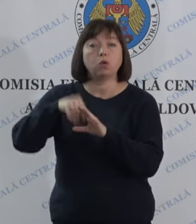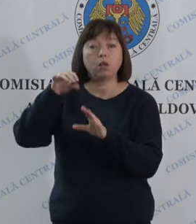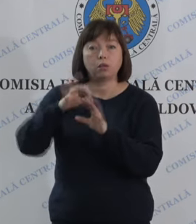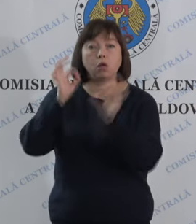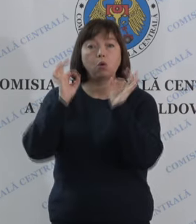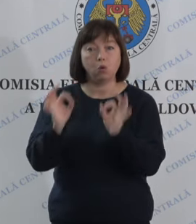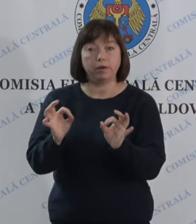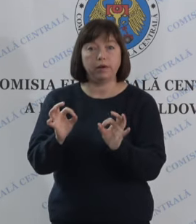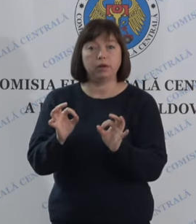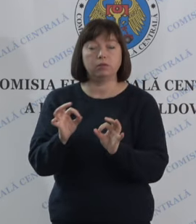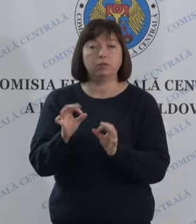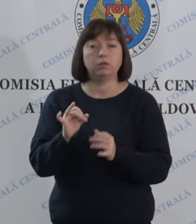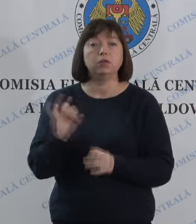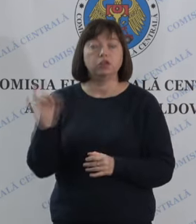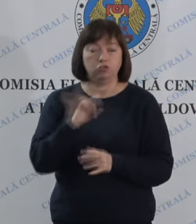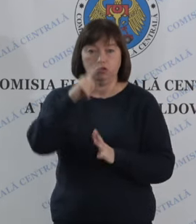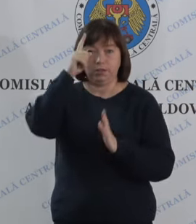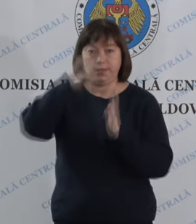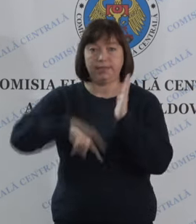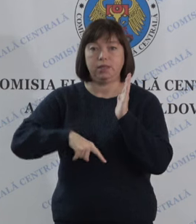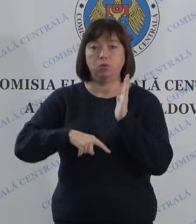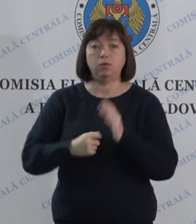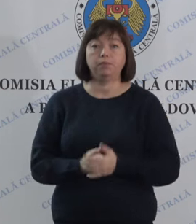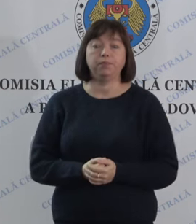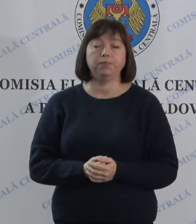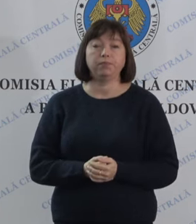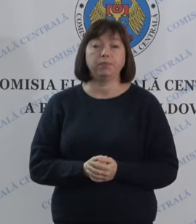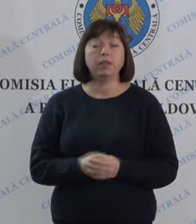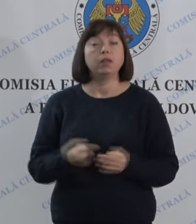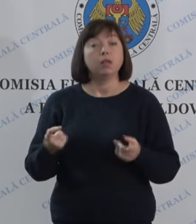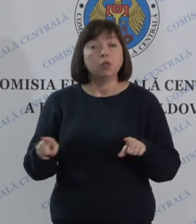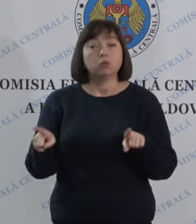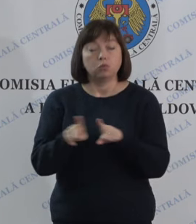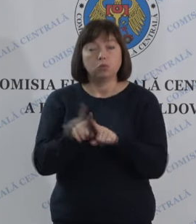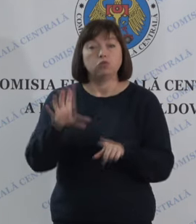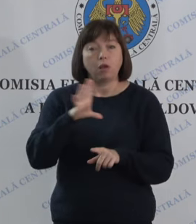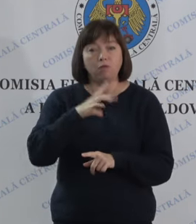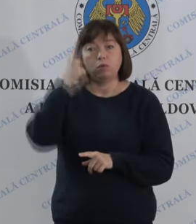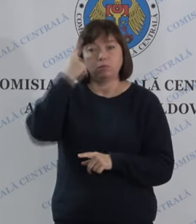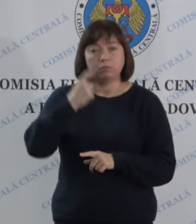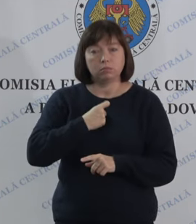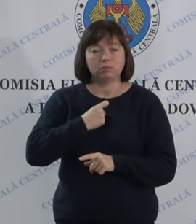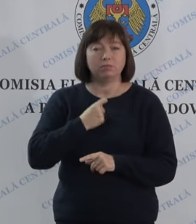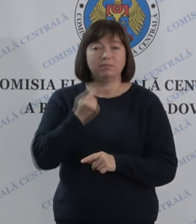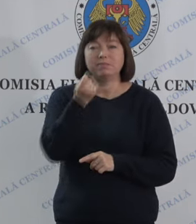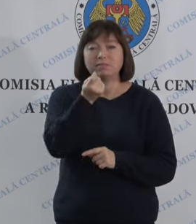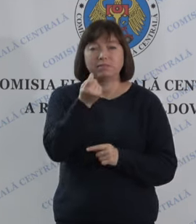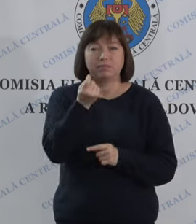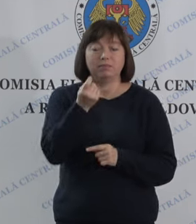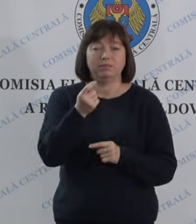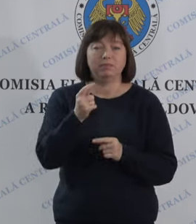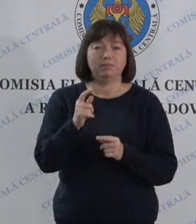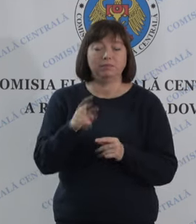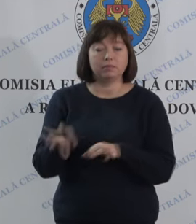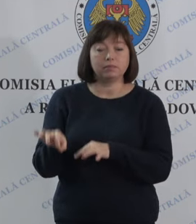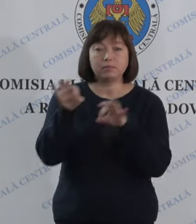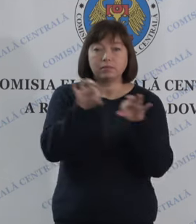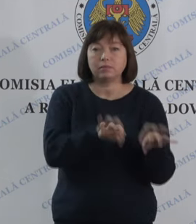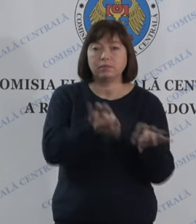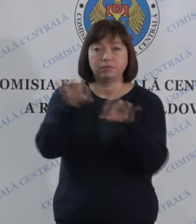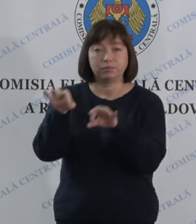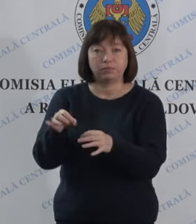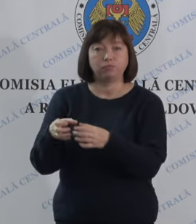corect și sigur. Totuși, am fost informați despre unele cazuri de transportare